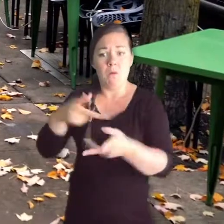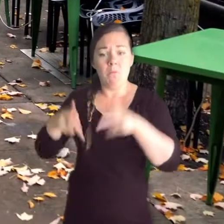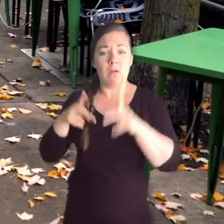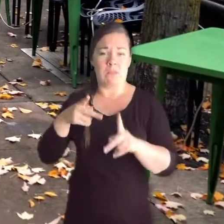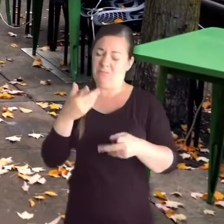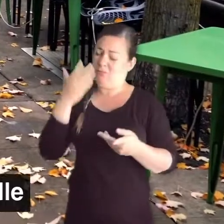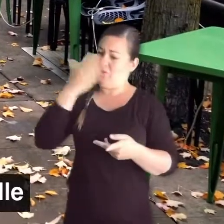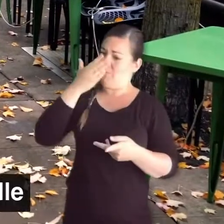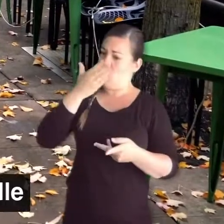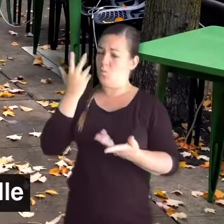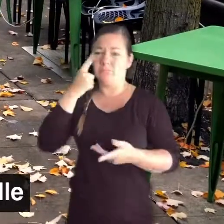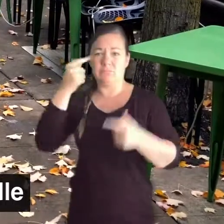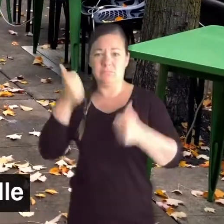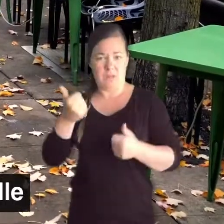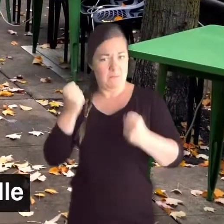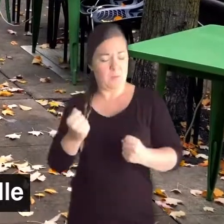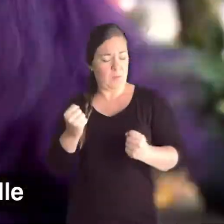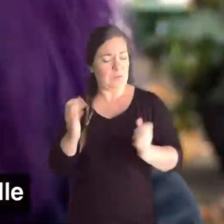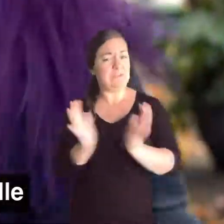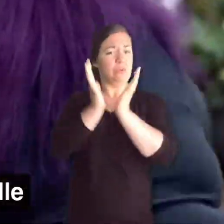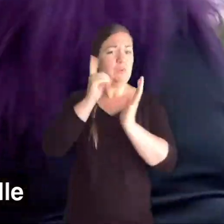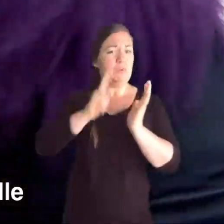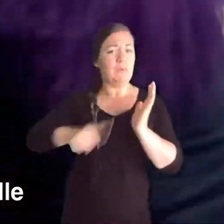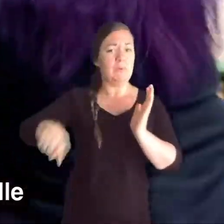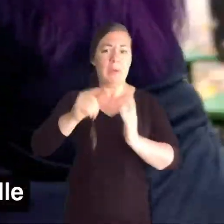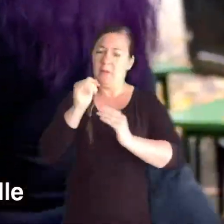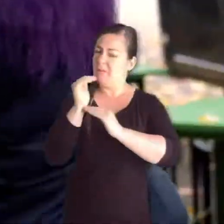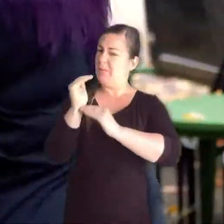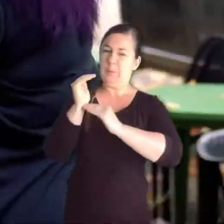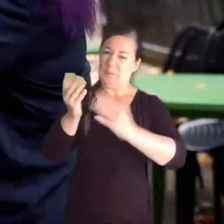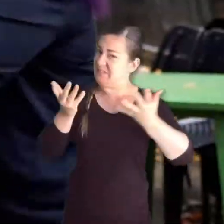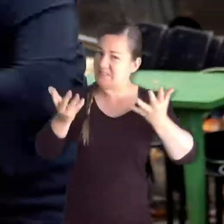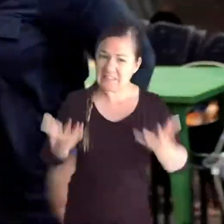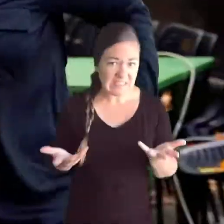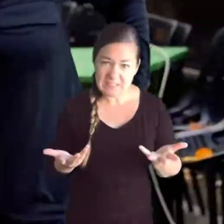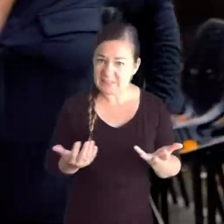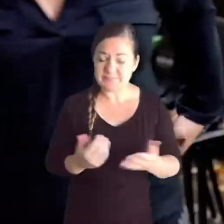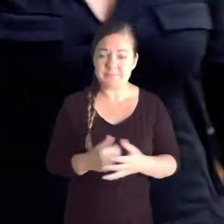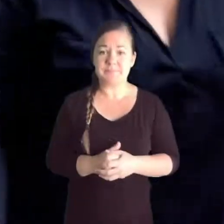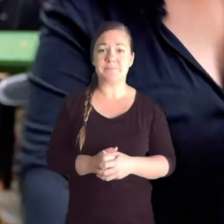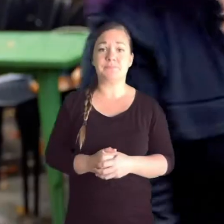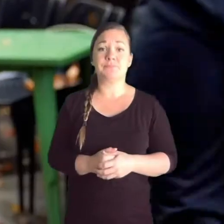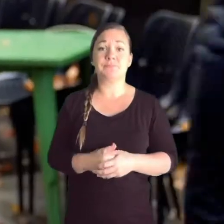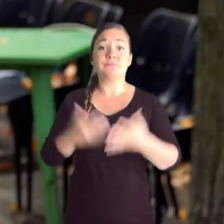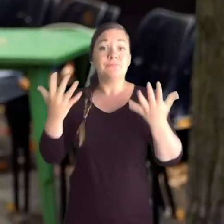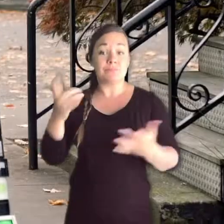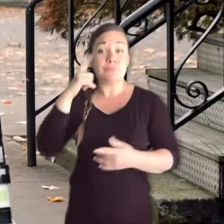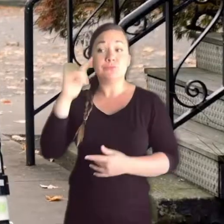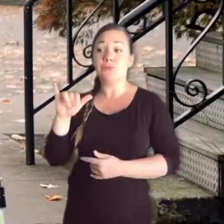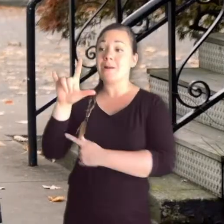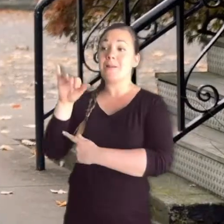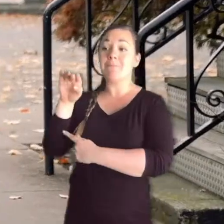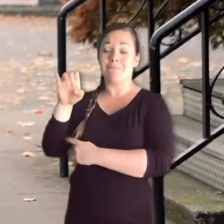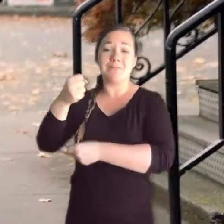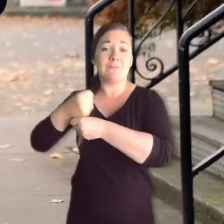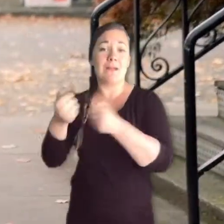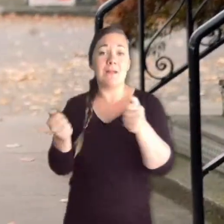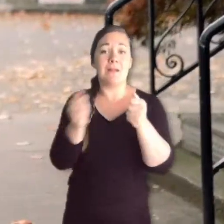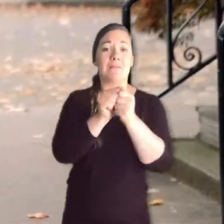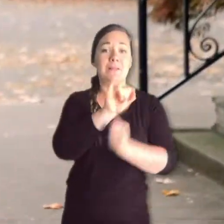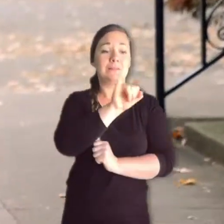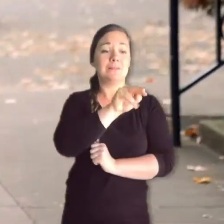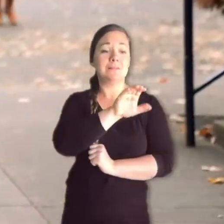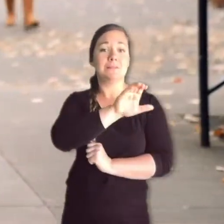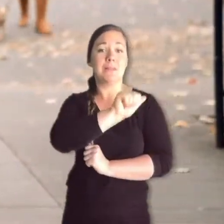milieu d'un trottoir, une personne qui présente une déficience visuelle peut ne pas être en mesure de la contourner en toute sécurité. C'est pourquoi Lime